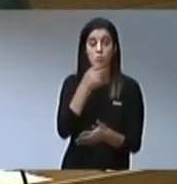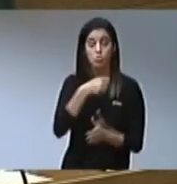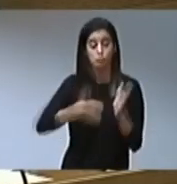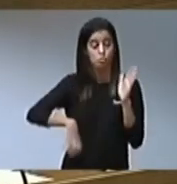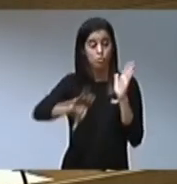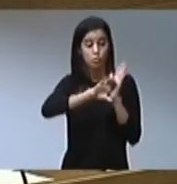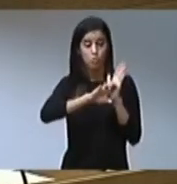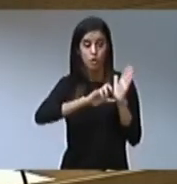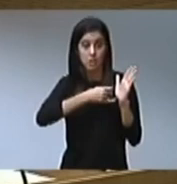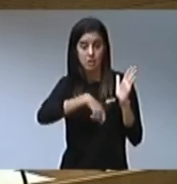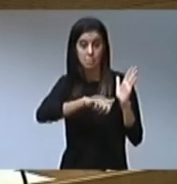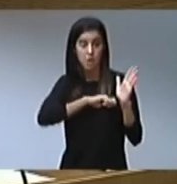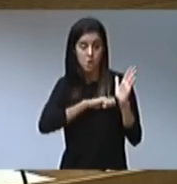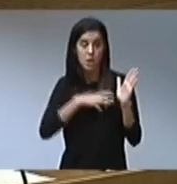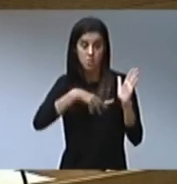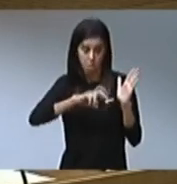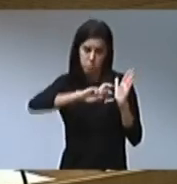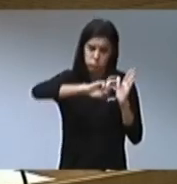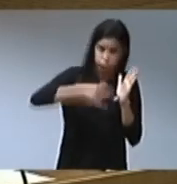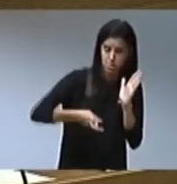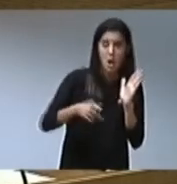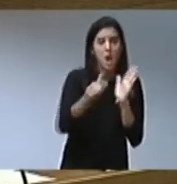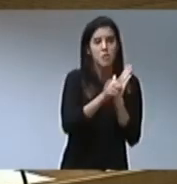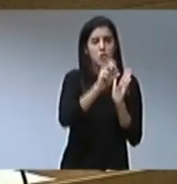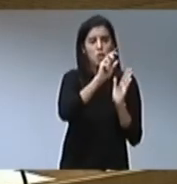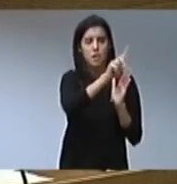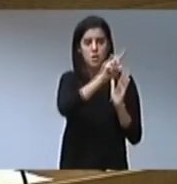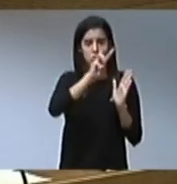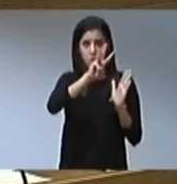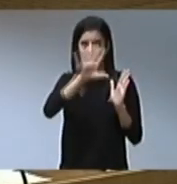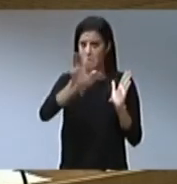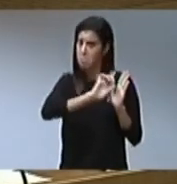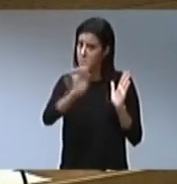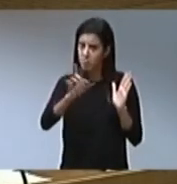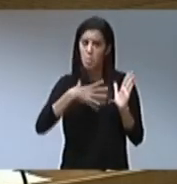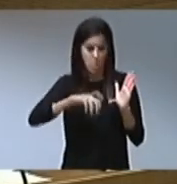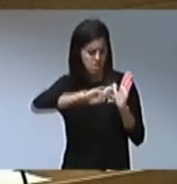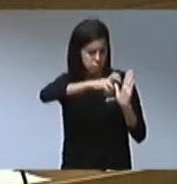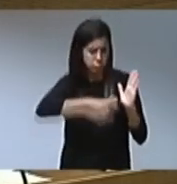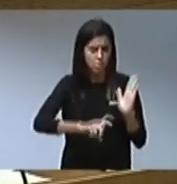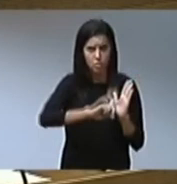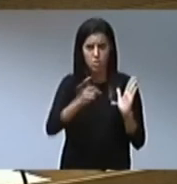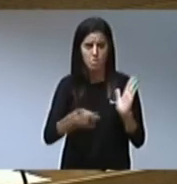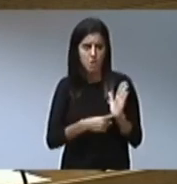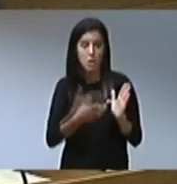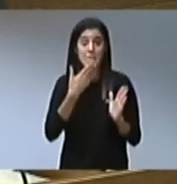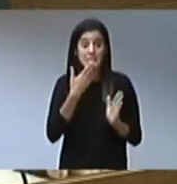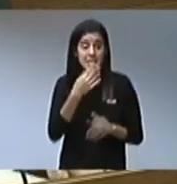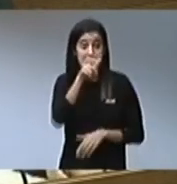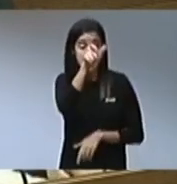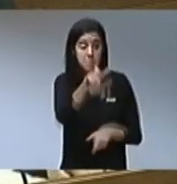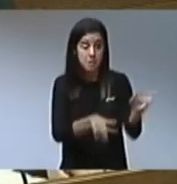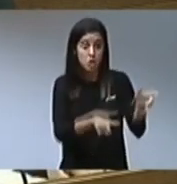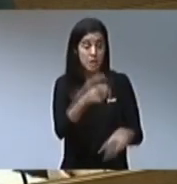modificar el seu article 135 i acabe. Qui té por a la democràcia ens mostra clarament el seu caràcter autoritari, com